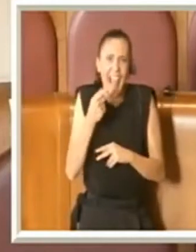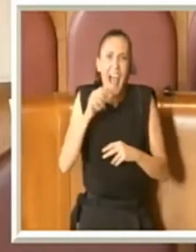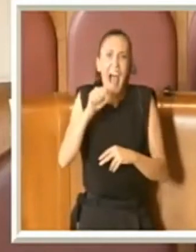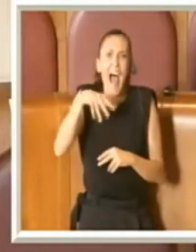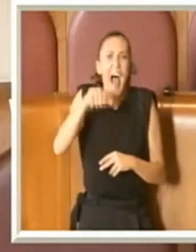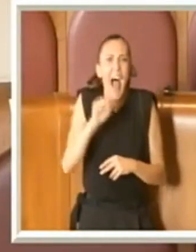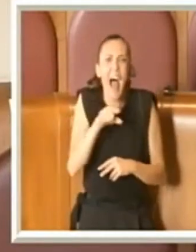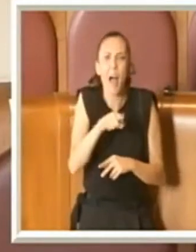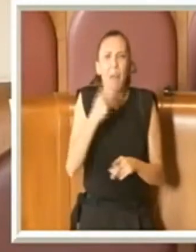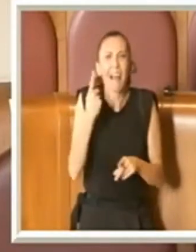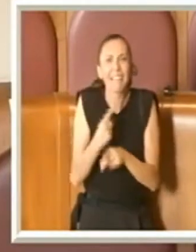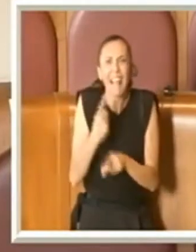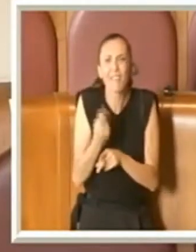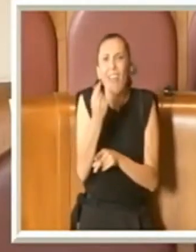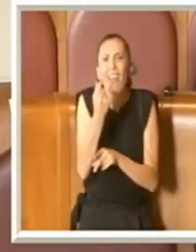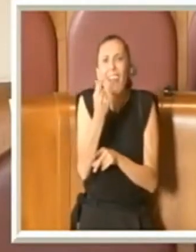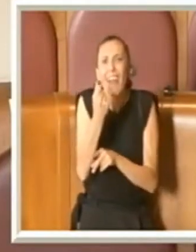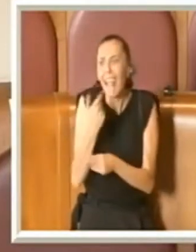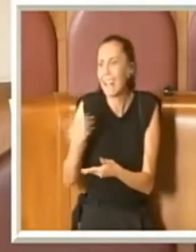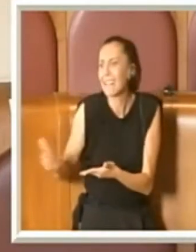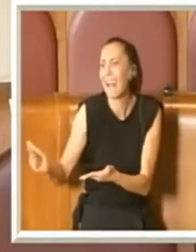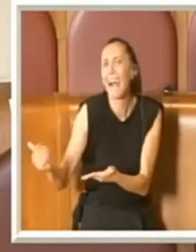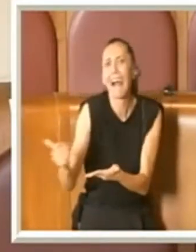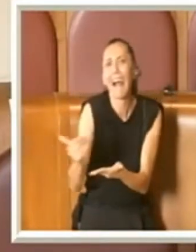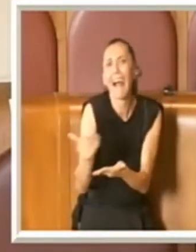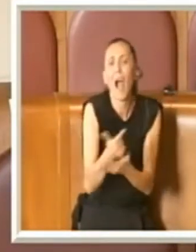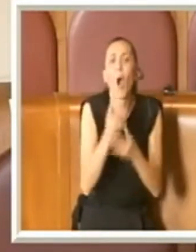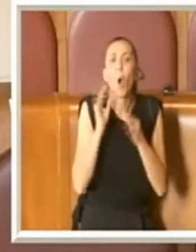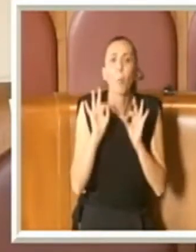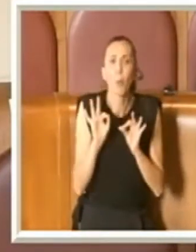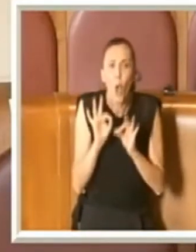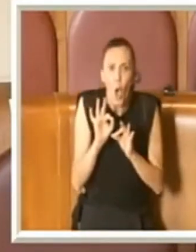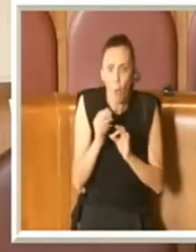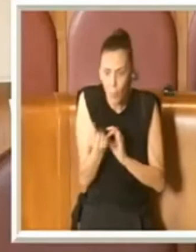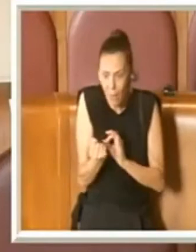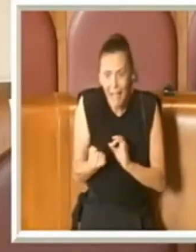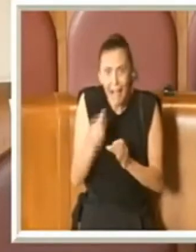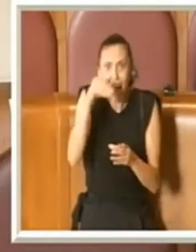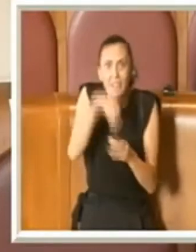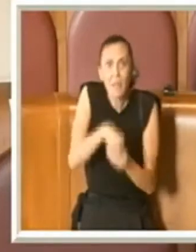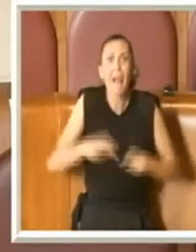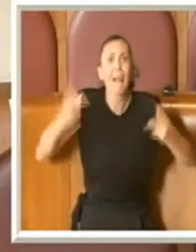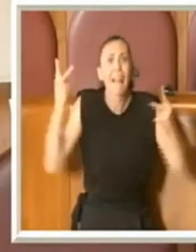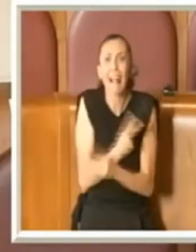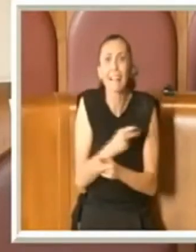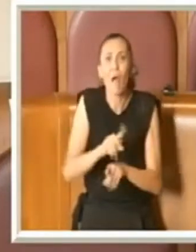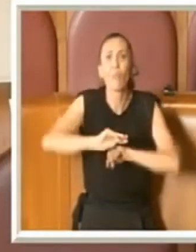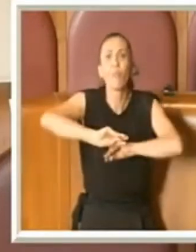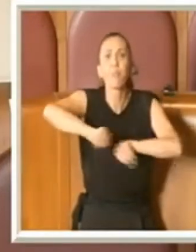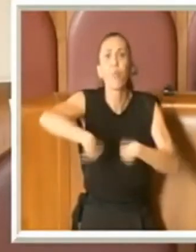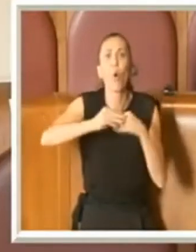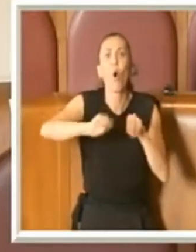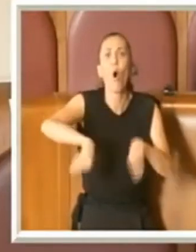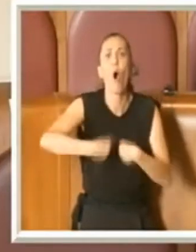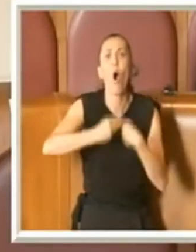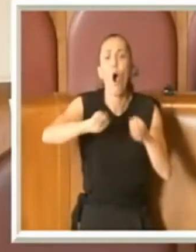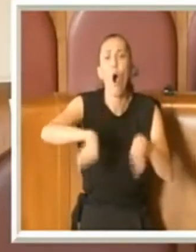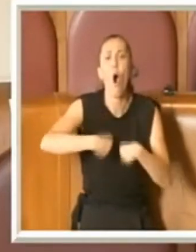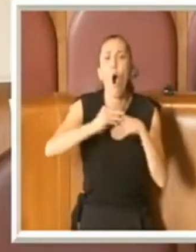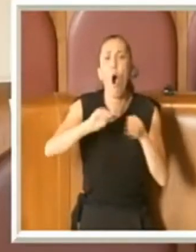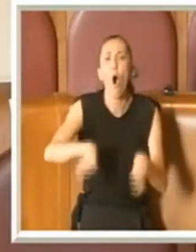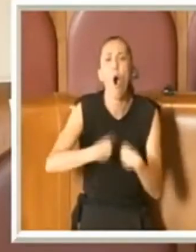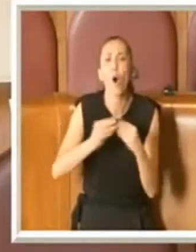avere proprio denaro nelle casse, ma che in realtà non ha, non ha perché sono